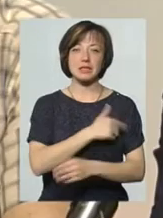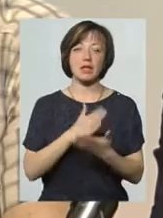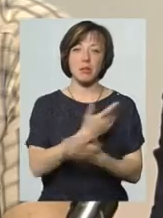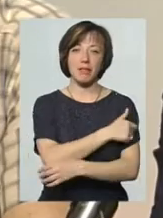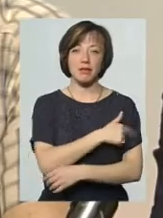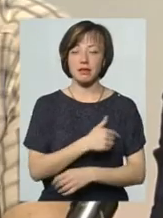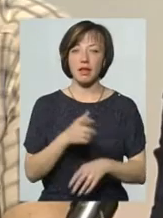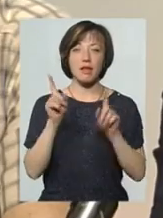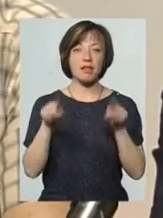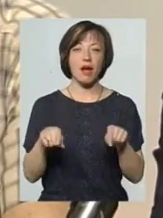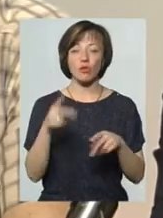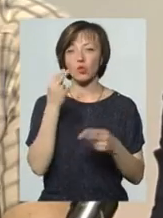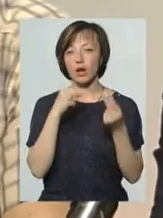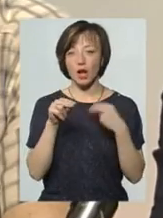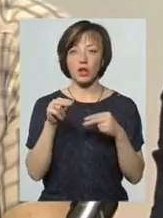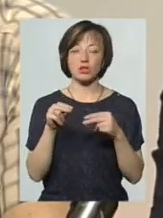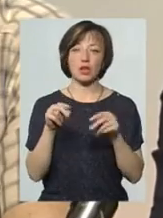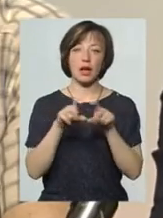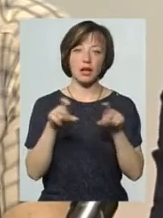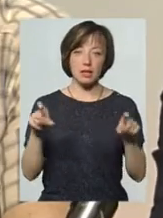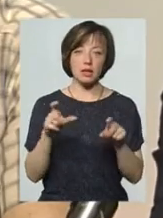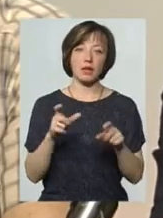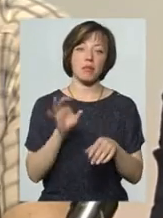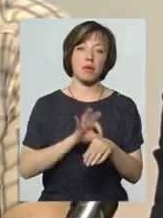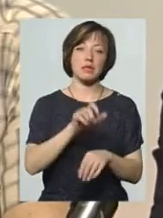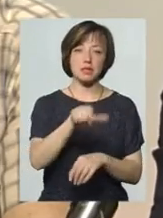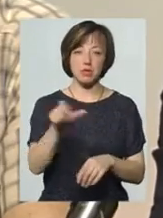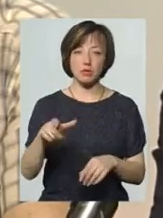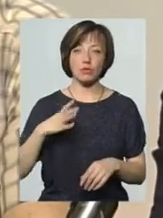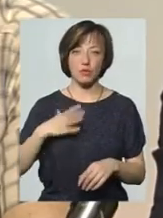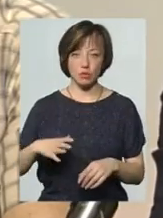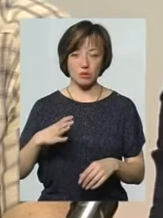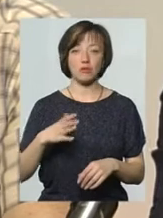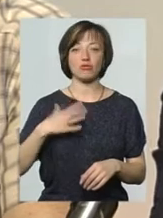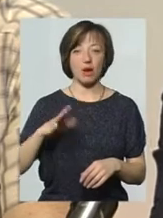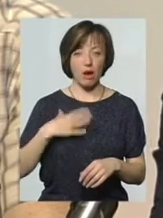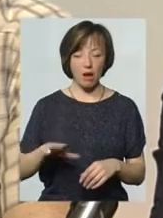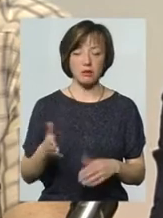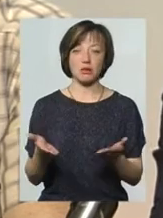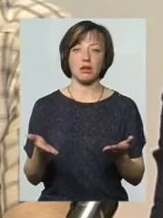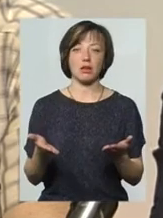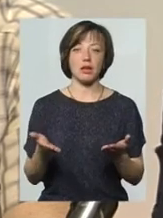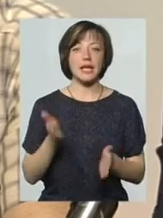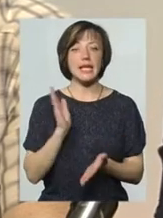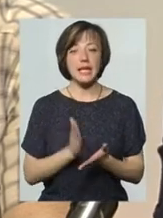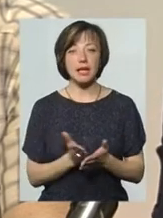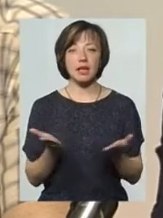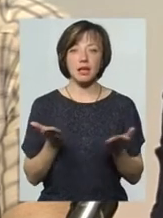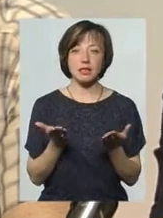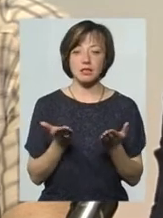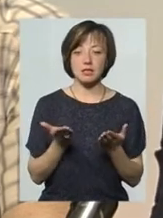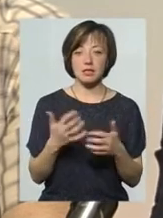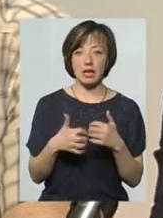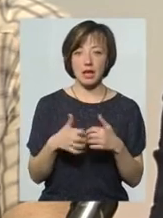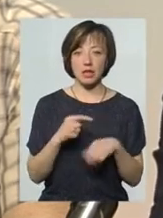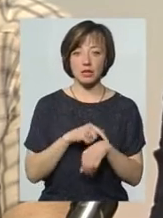Знаєте, навіть у найкращих клініках все-таки пацієнтам іноді доводиться чекати. Тому що є якийсь середній час